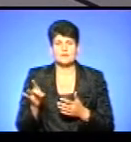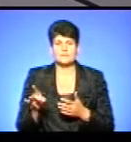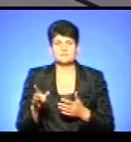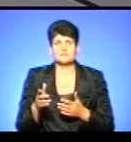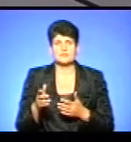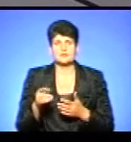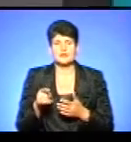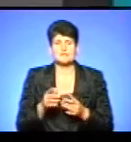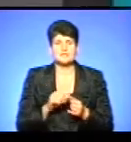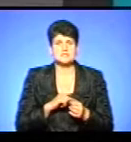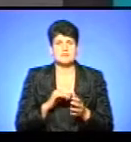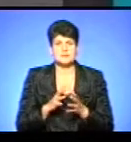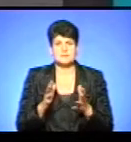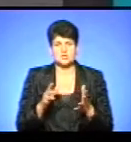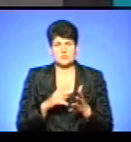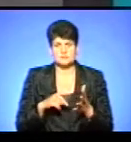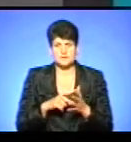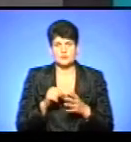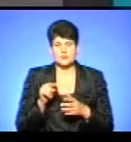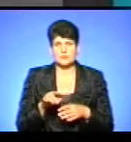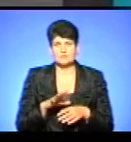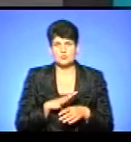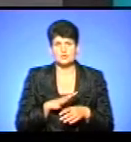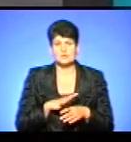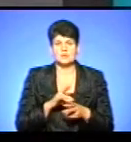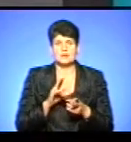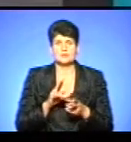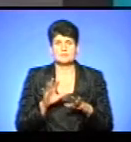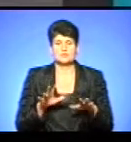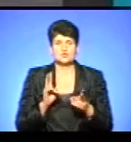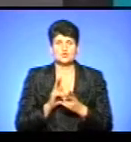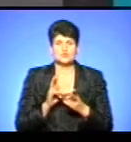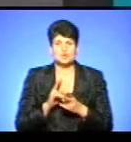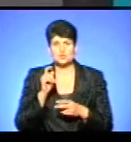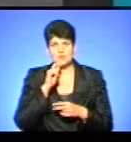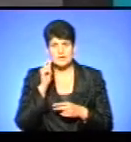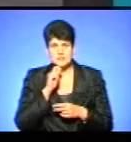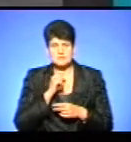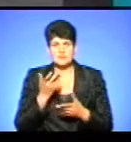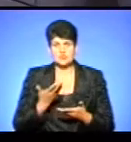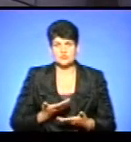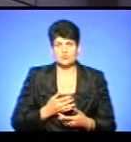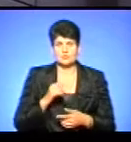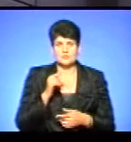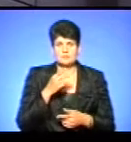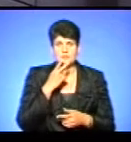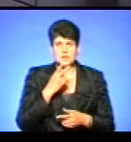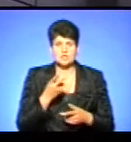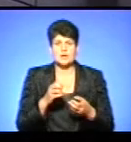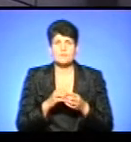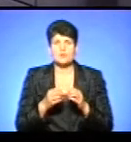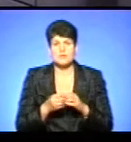саме більше місто. І там у нас якраз була зустріч з українцями, які там живуть, і вони побачили, яка в мене є проблема,